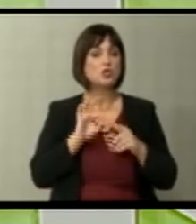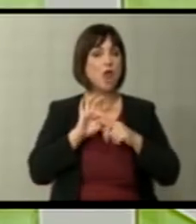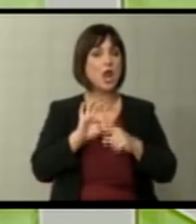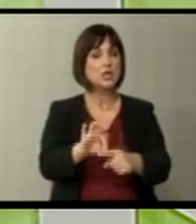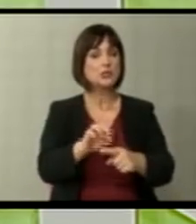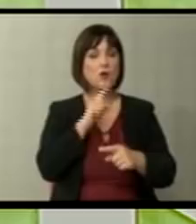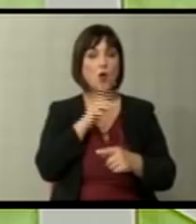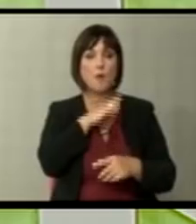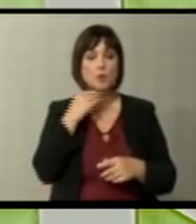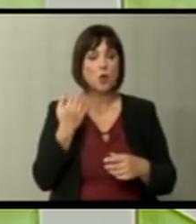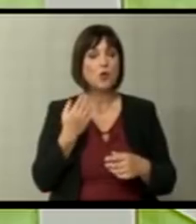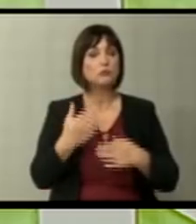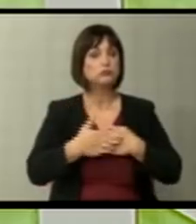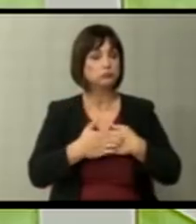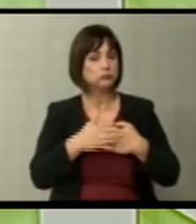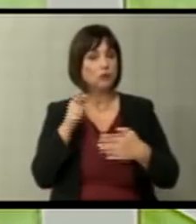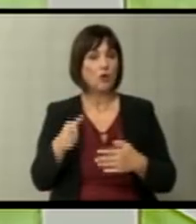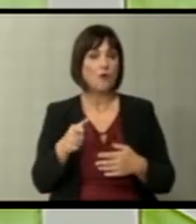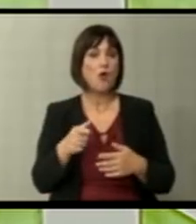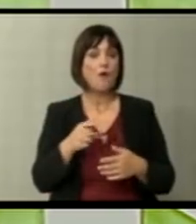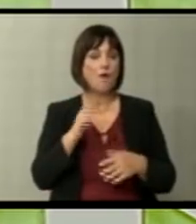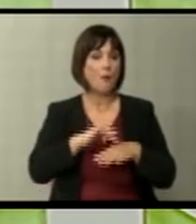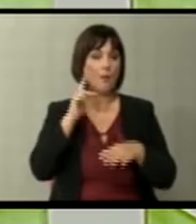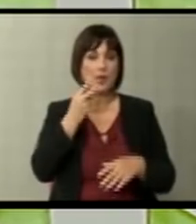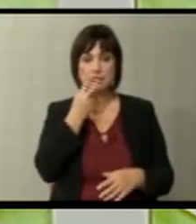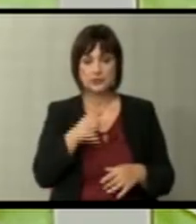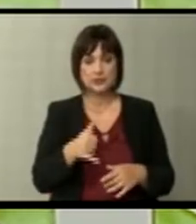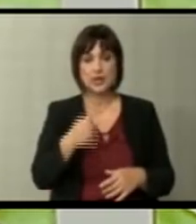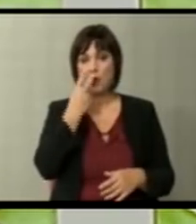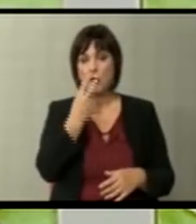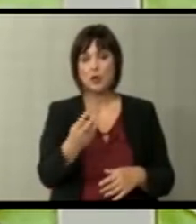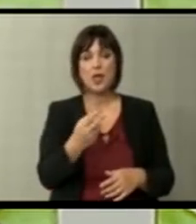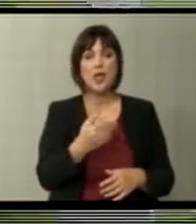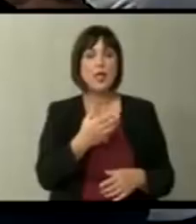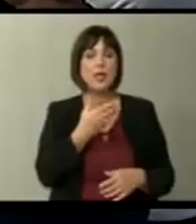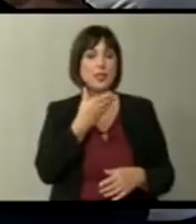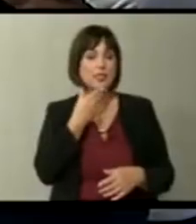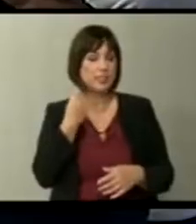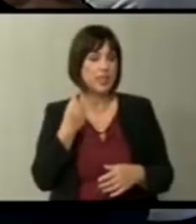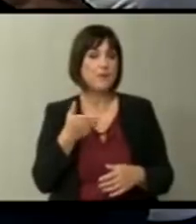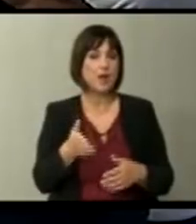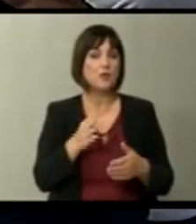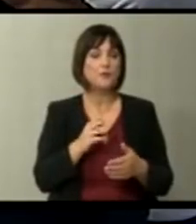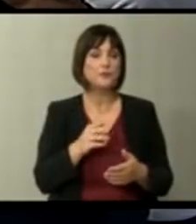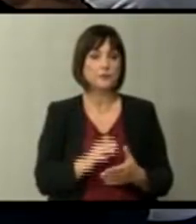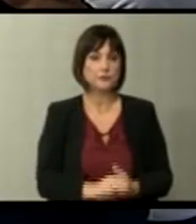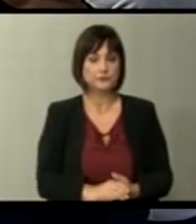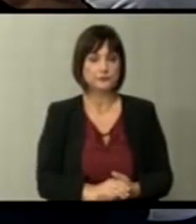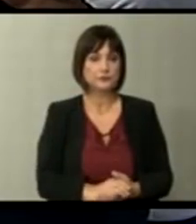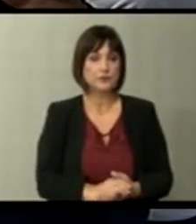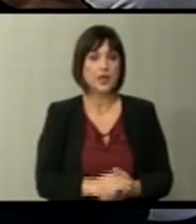кое што било многу по-еманципаторско од тоа што во моментов го гледаме. И немало лепенни АДФ? Да, немало